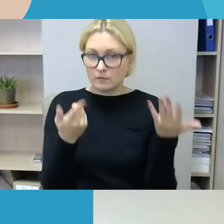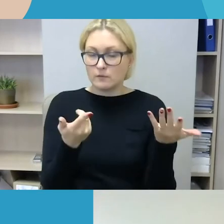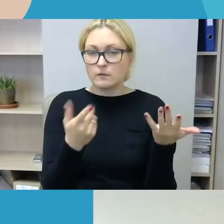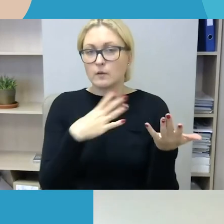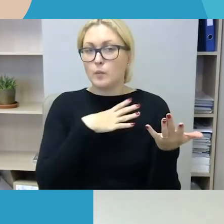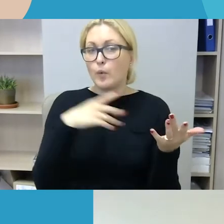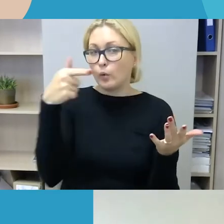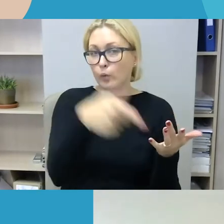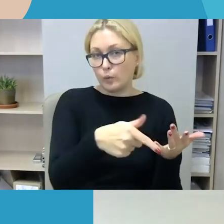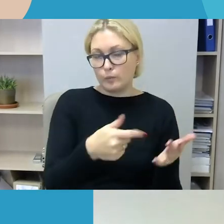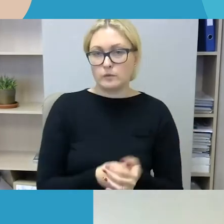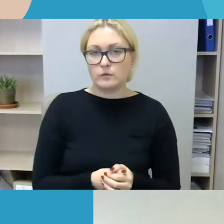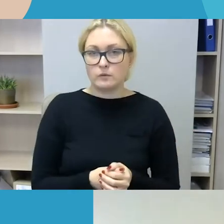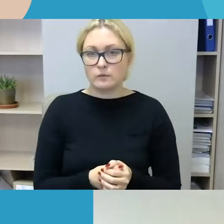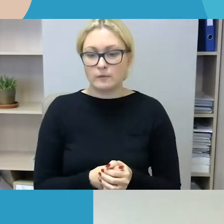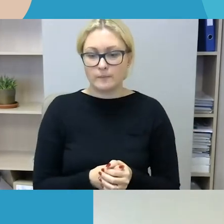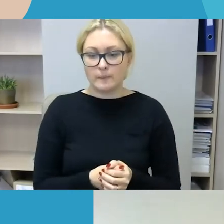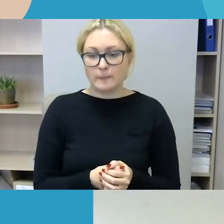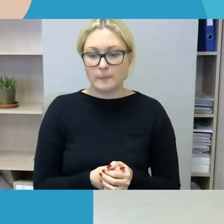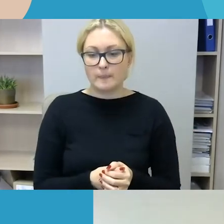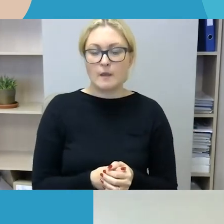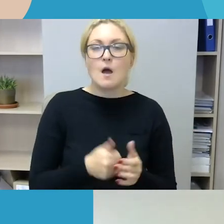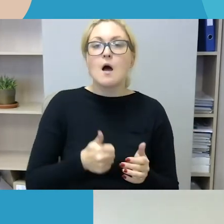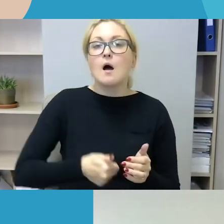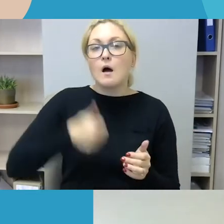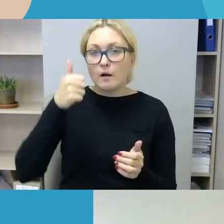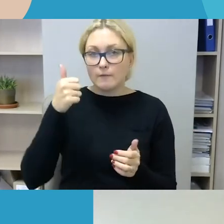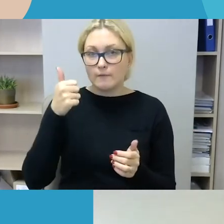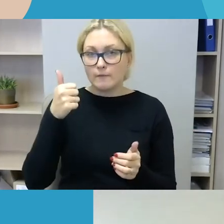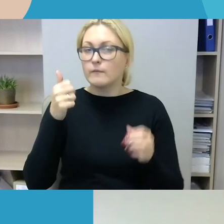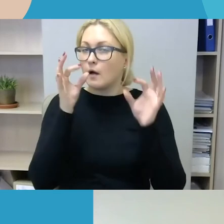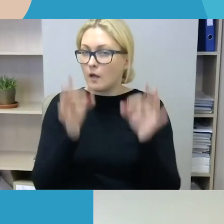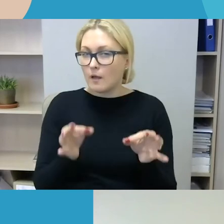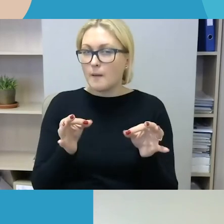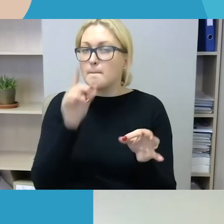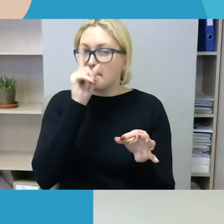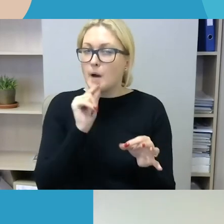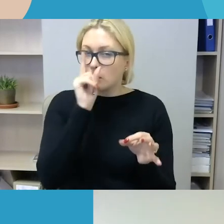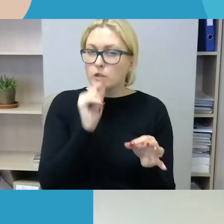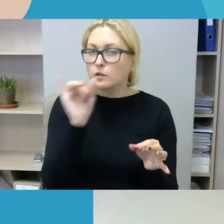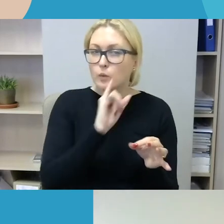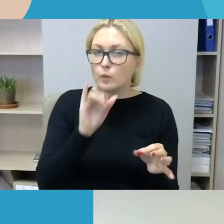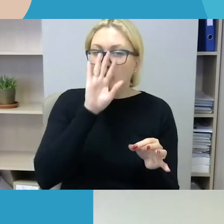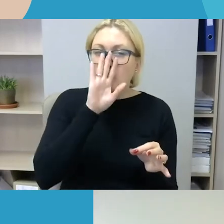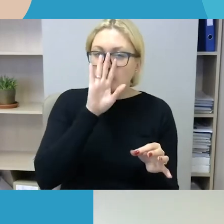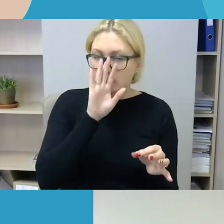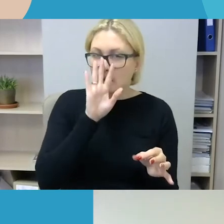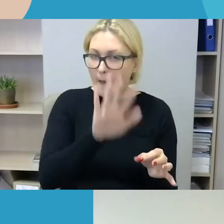Ai, ir dar atsiprašau, kad neatsakiau dėl